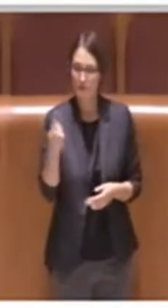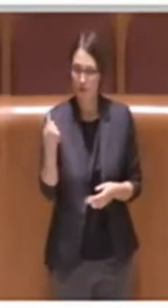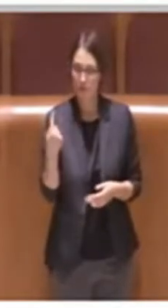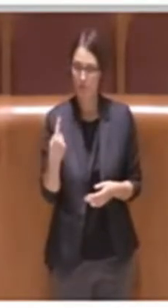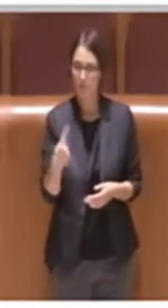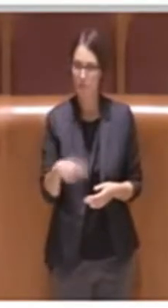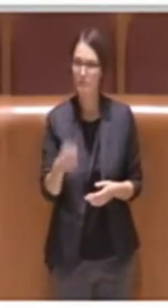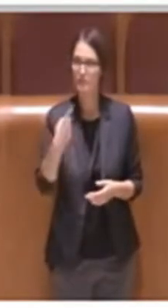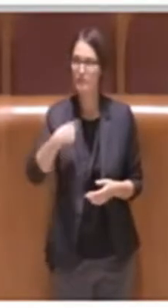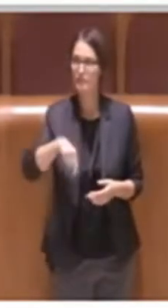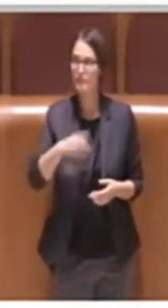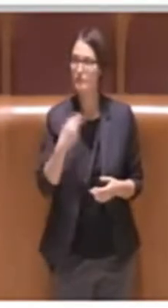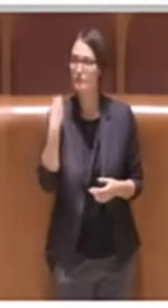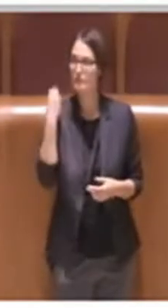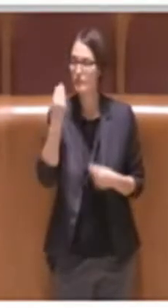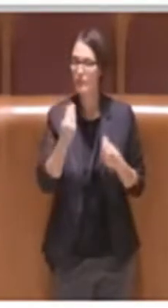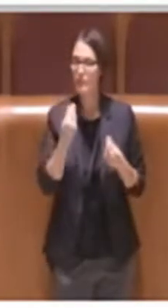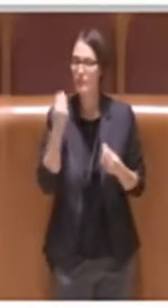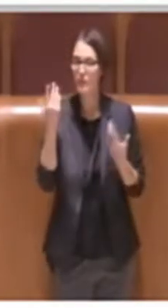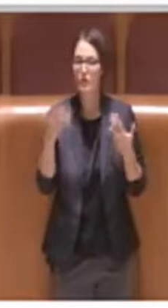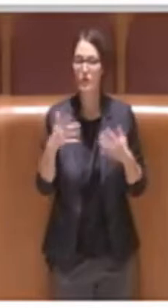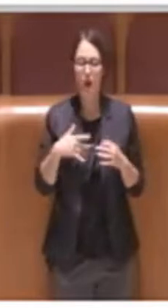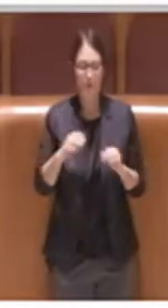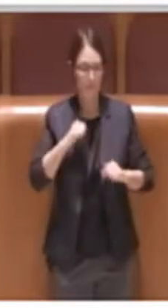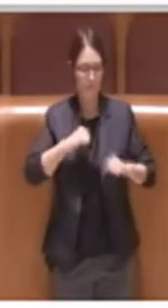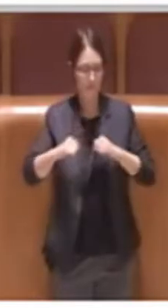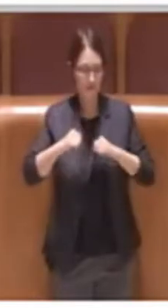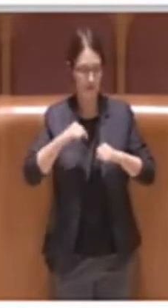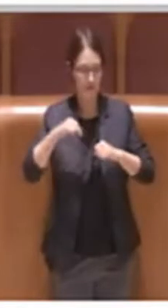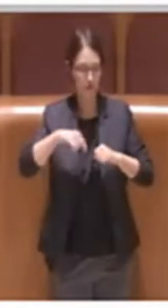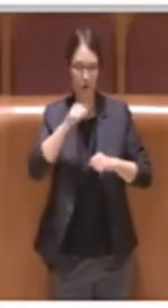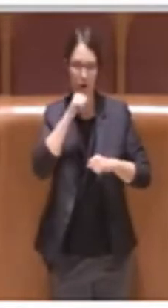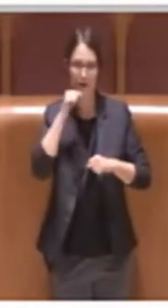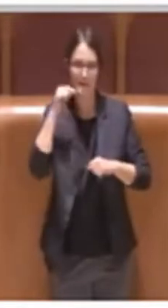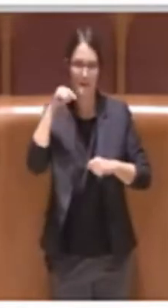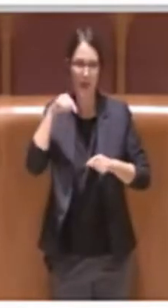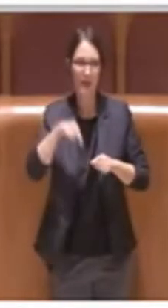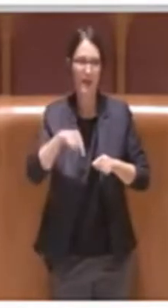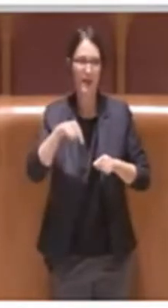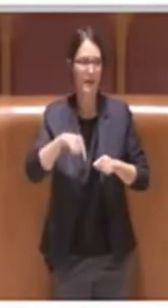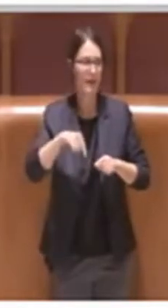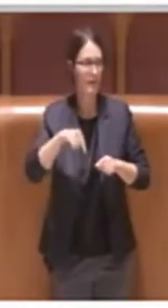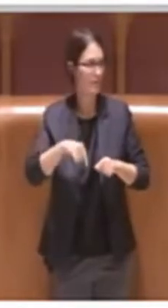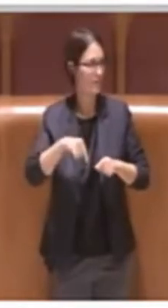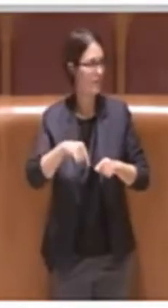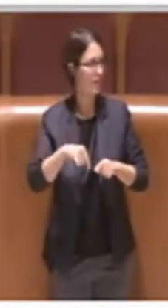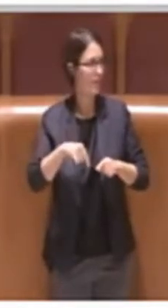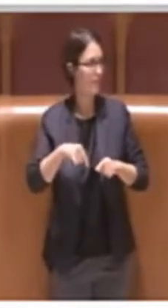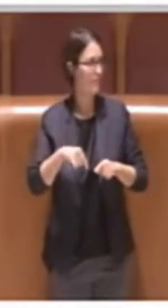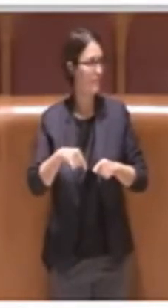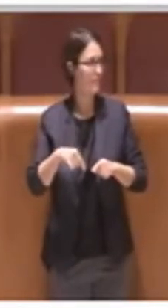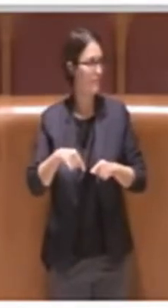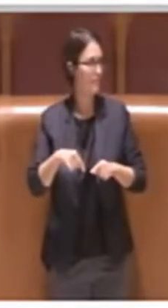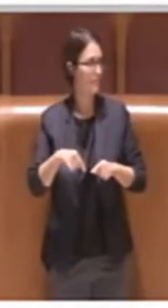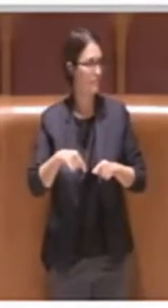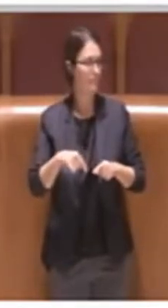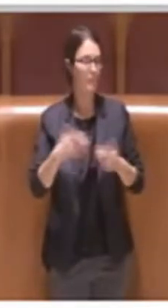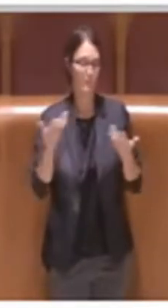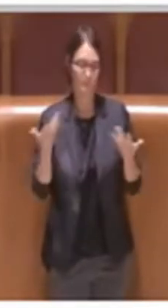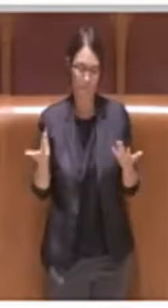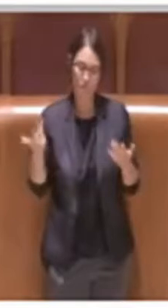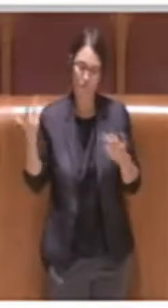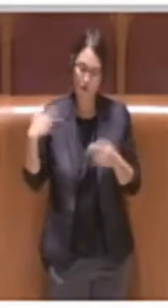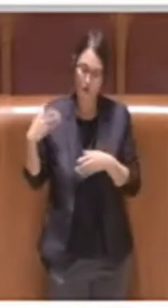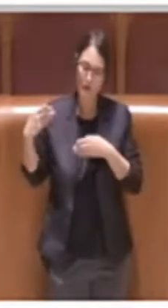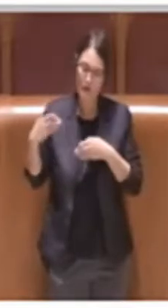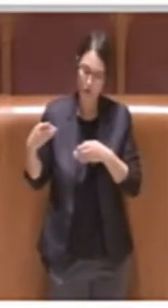che fosse necessario per questa amministrazione fare tutta una serie di percorsi che